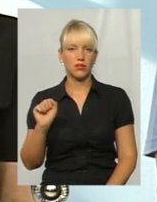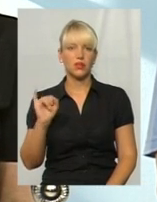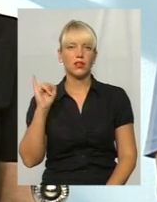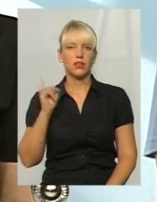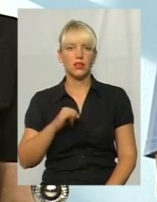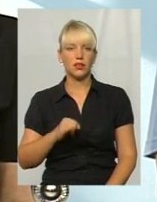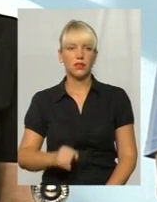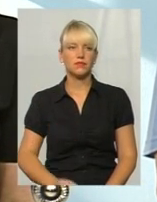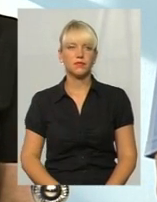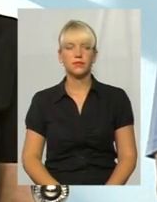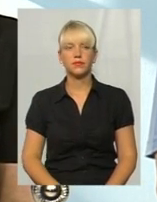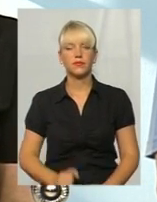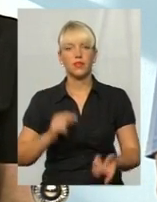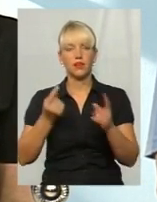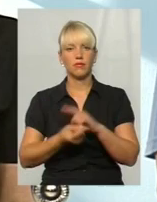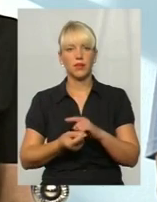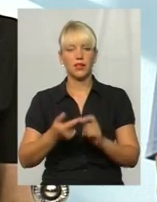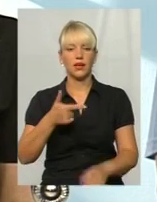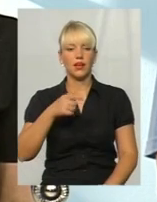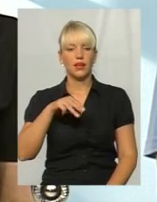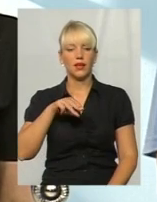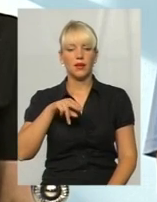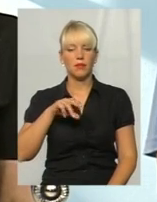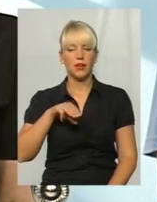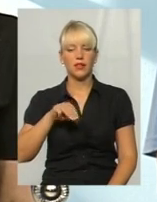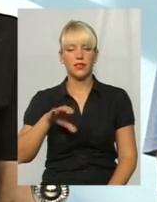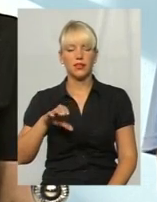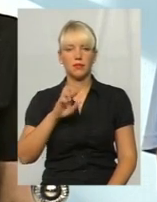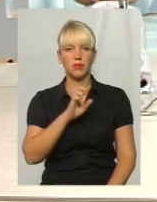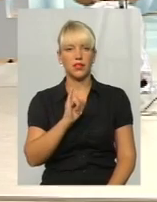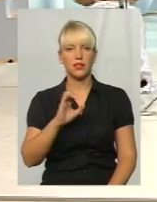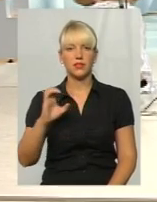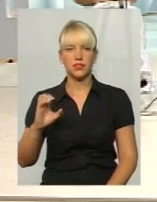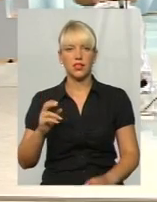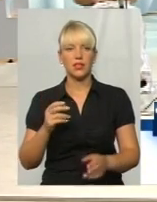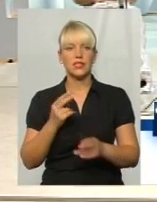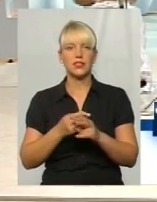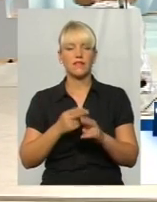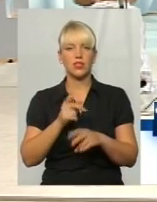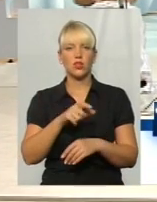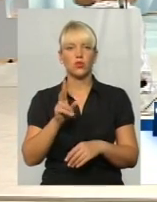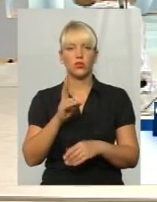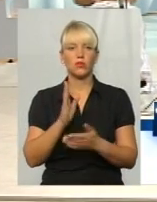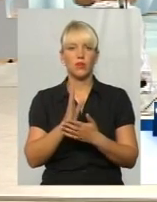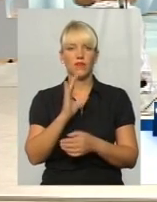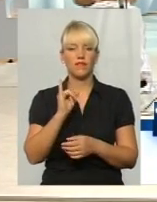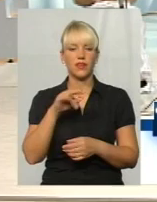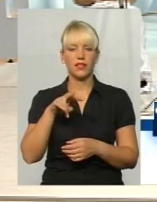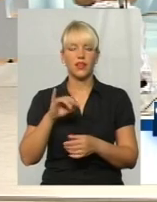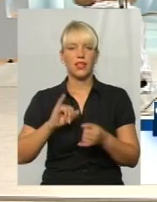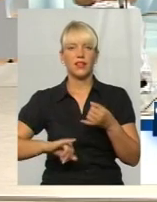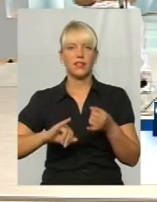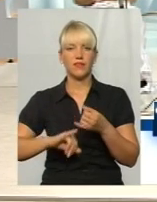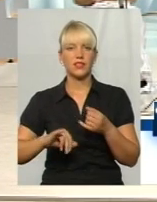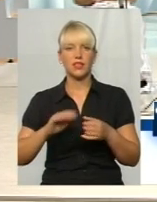А навпаки, гепатит С заважає людям, які мають віл-інфекцію, і нормально, якісно